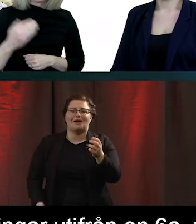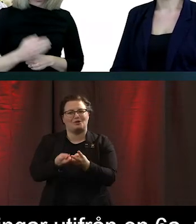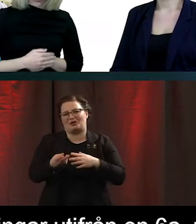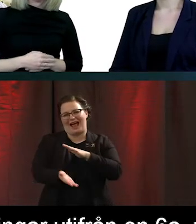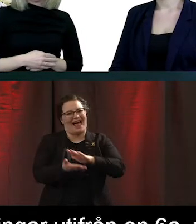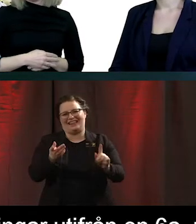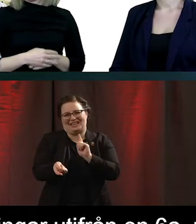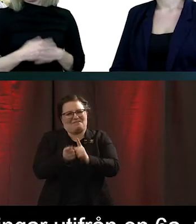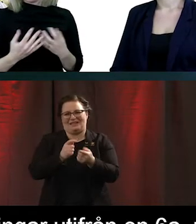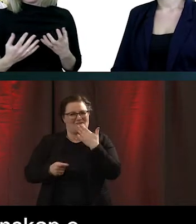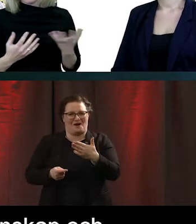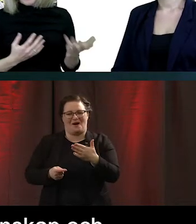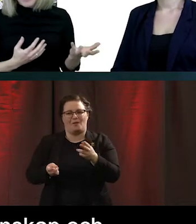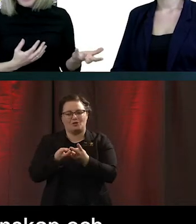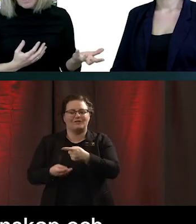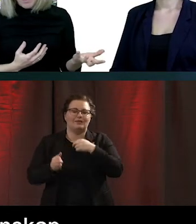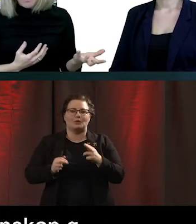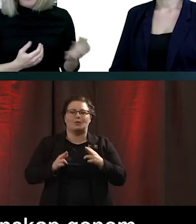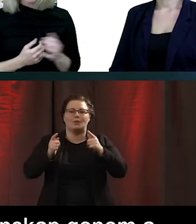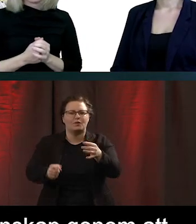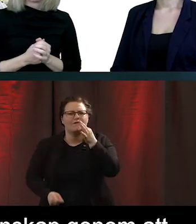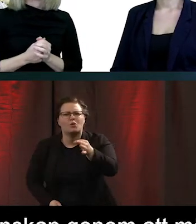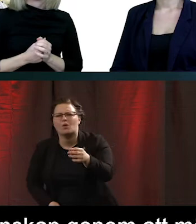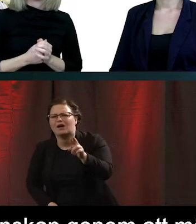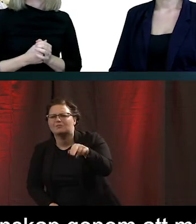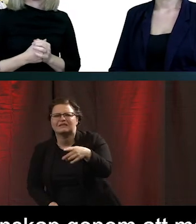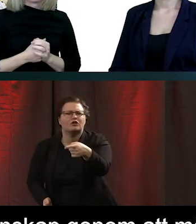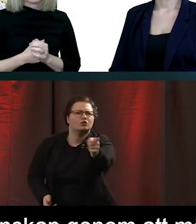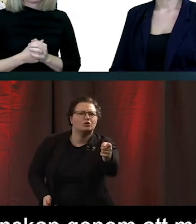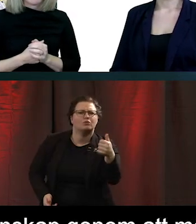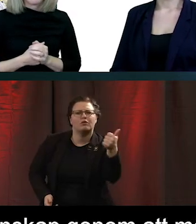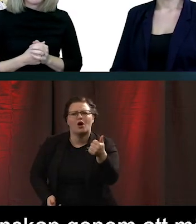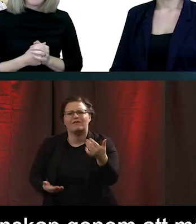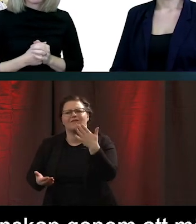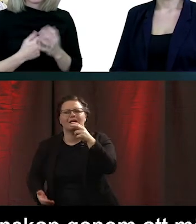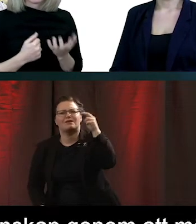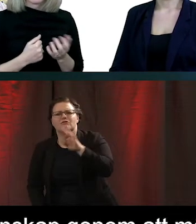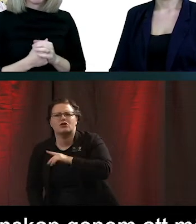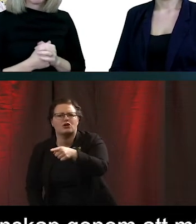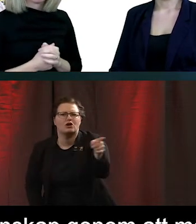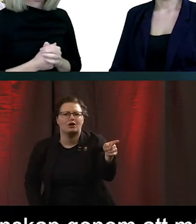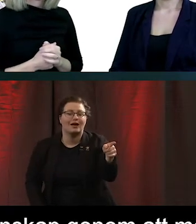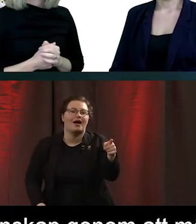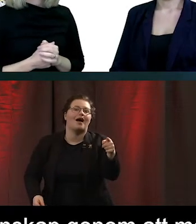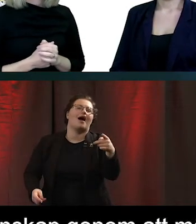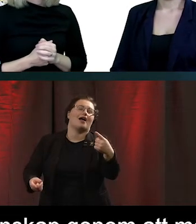möta seniorerna, fråga vad är ert behov? För att också veta vad är det för satsningar vi ska göra.